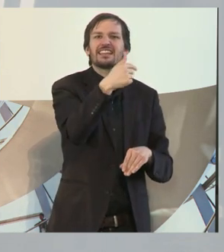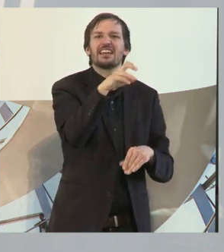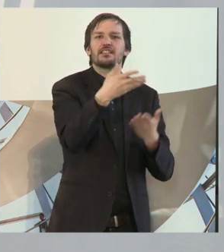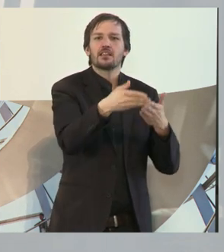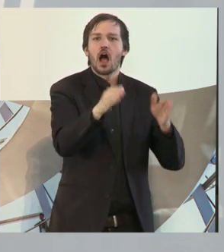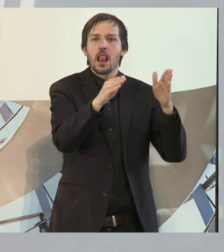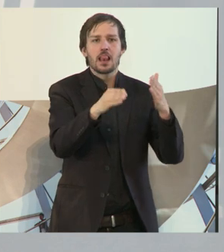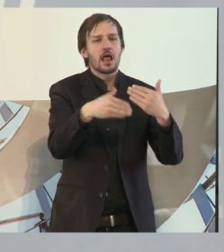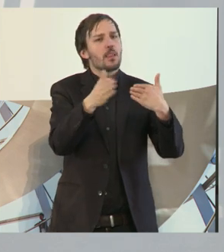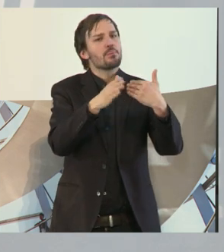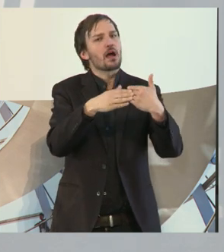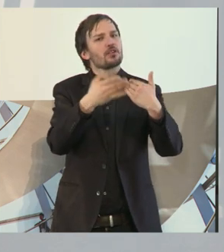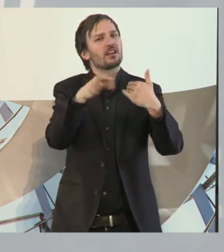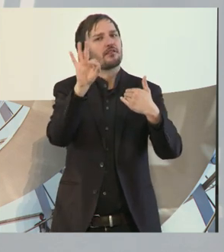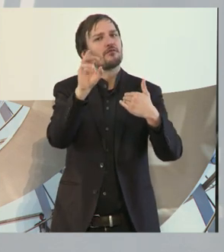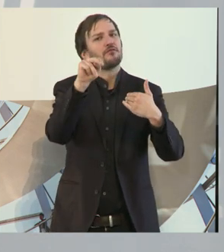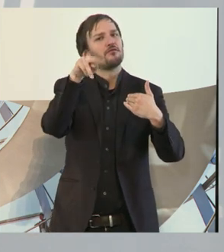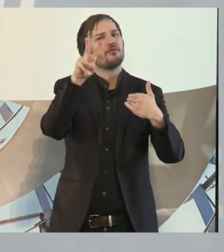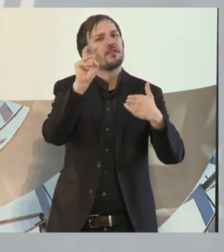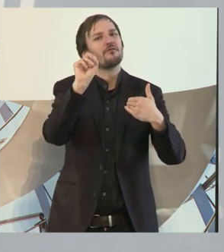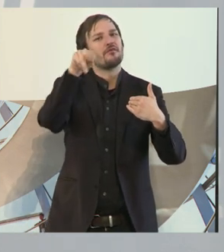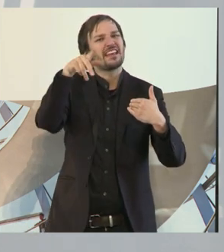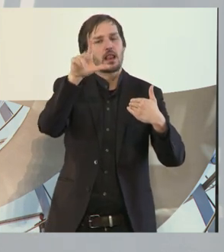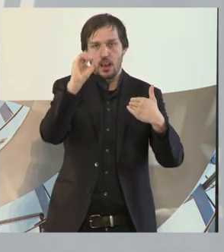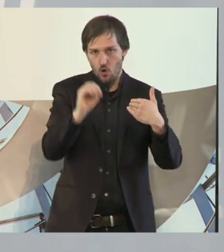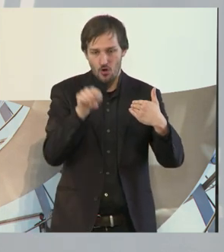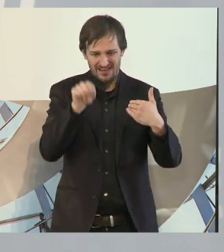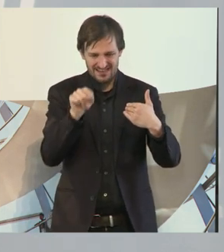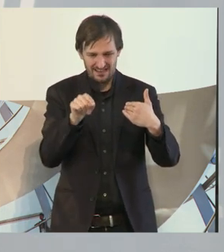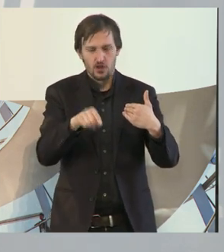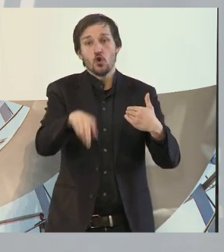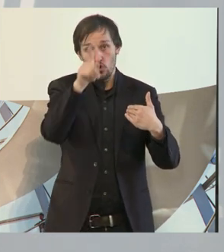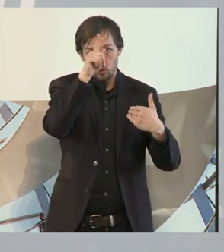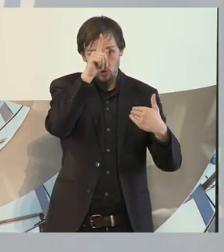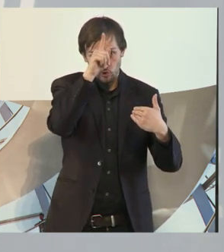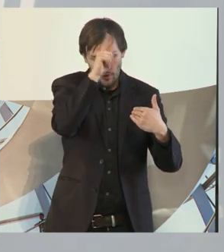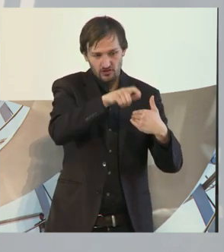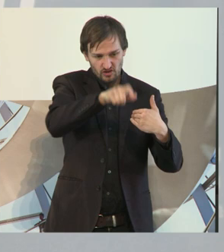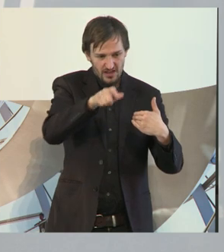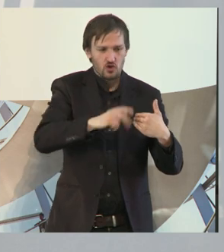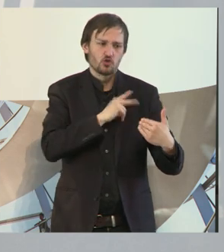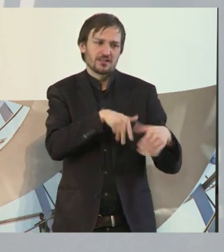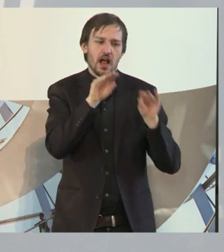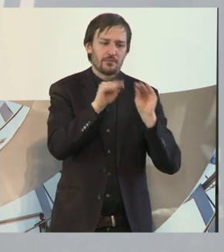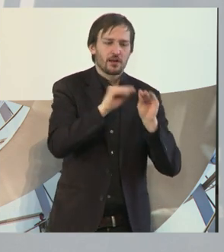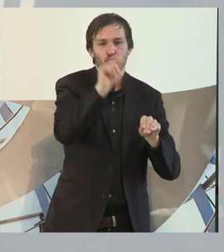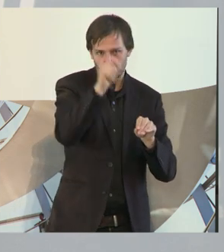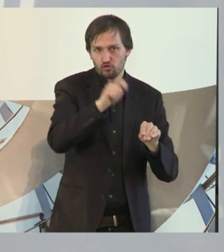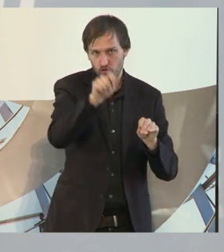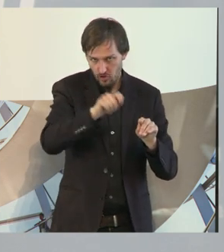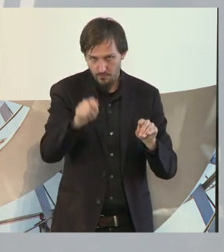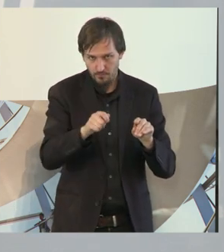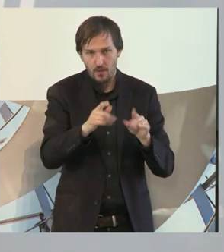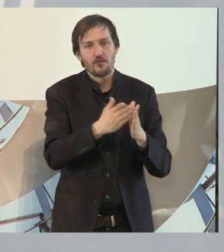ist die Nachbarstadt von Venlo. Und diese jungen Leute, das sind Deutsche, die studieren alle in Neimwegen Sozialpädagogik, also in einer